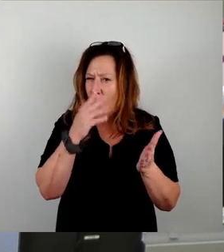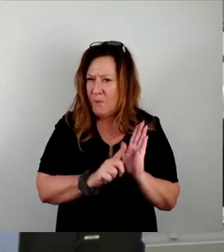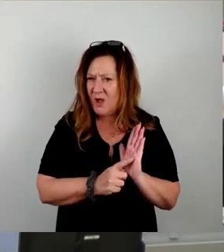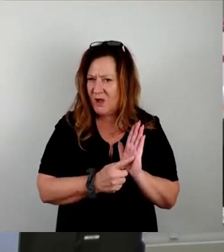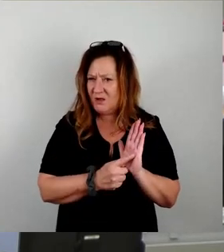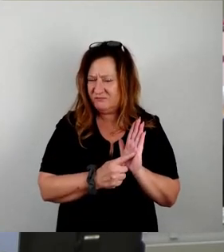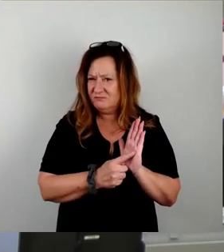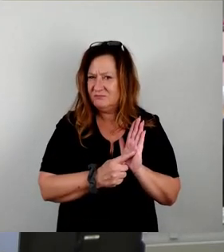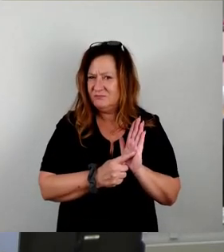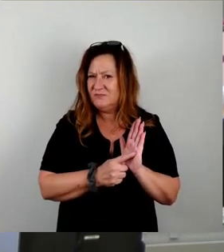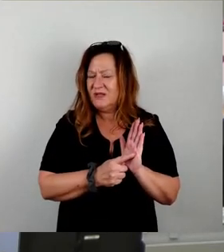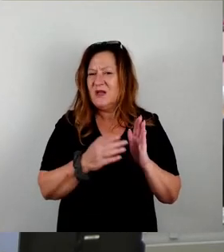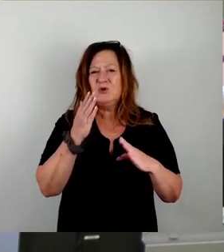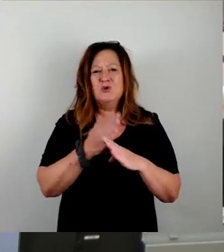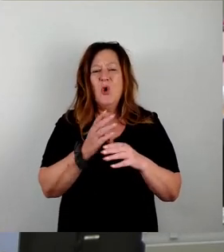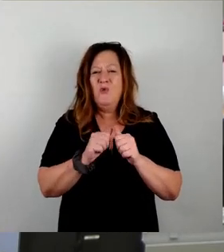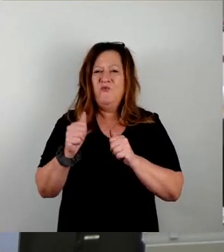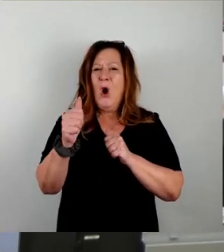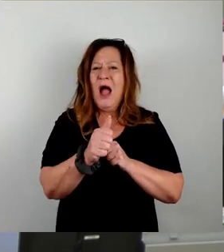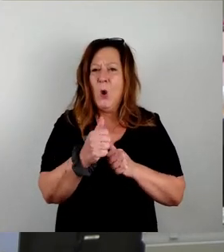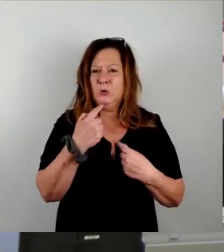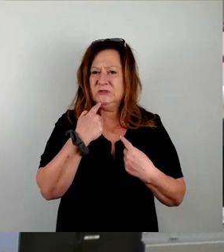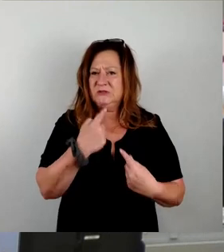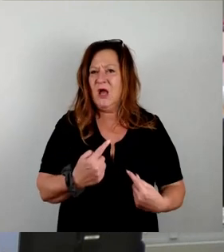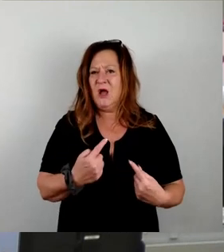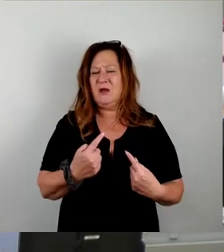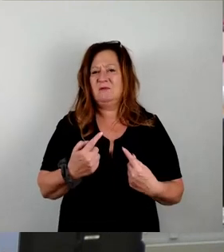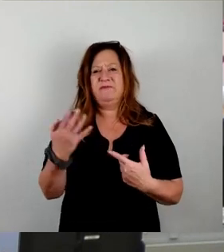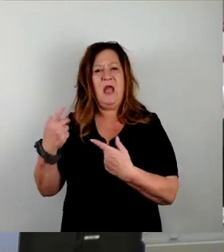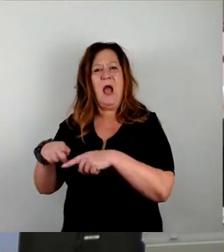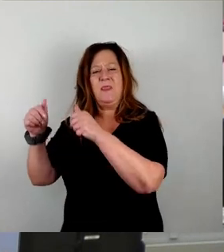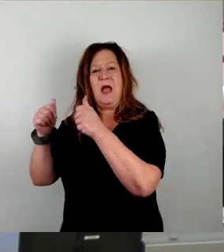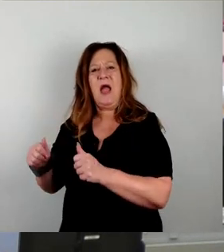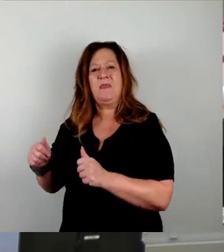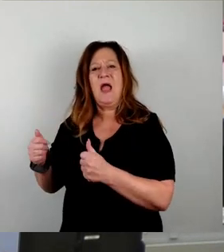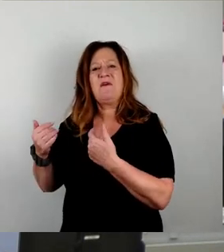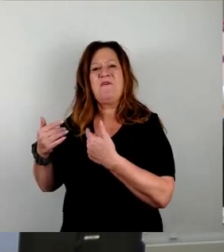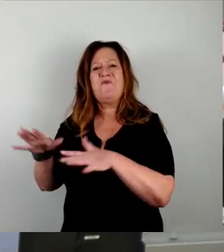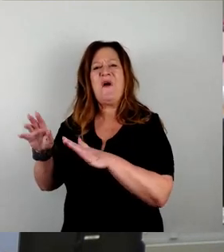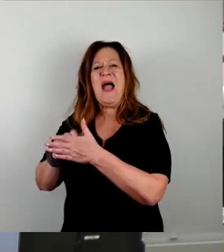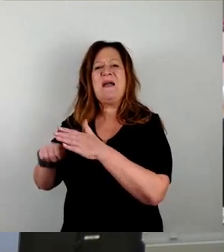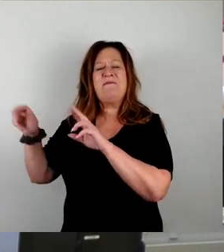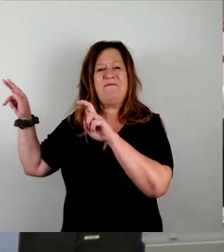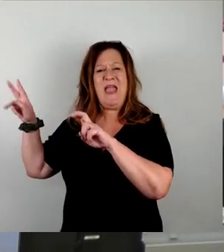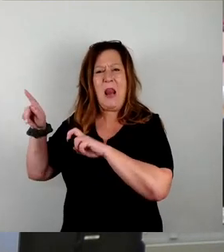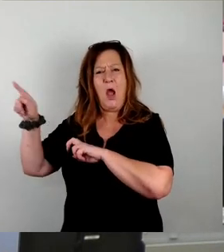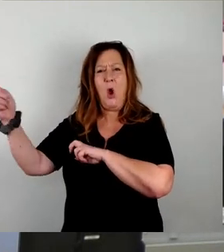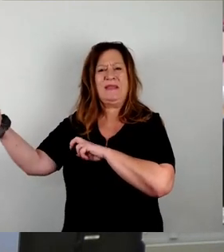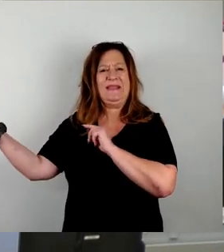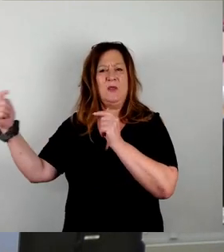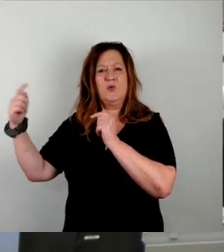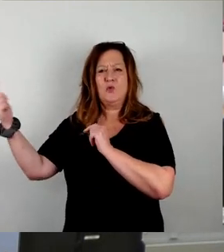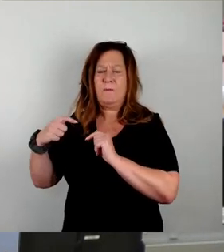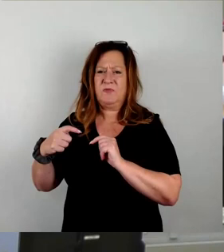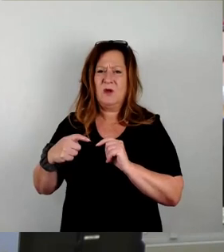vorweg zu dem anderen Antrag, den wir von den Freien Wählern und Freien Bürger heute noch diskutieren wollen. Es macht keinen Sinn,